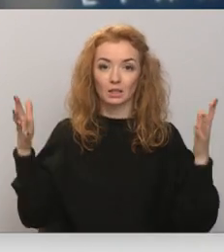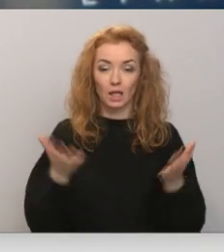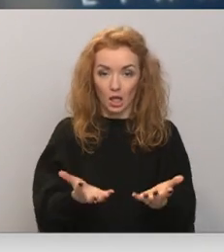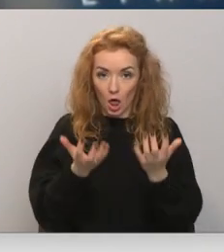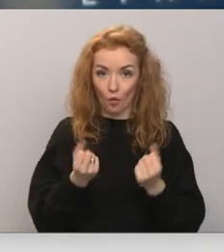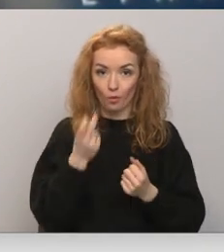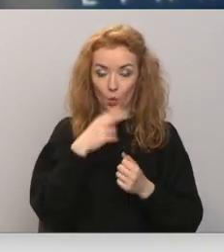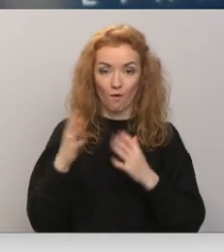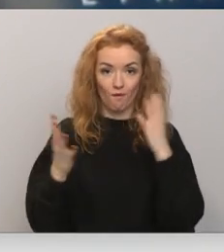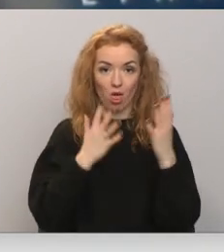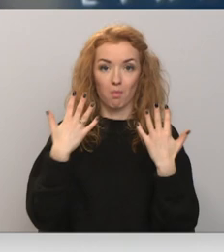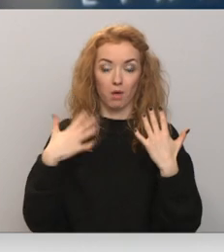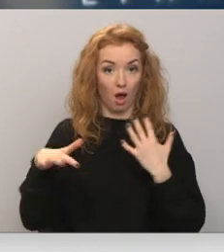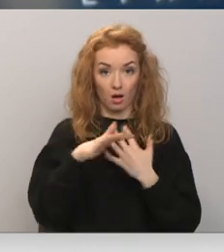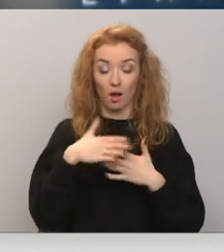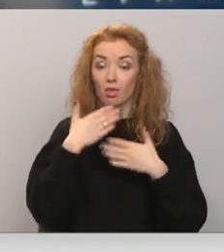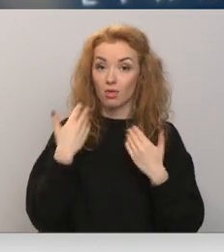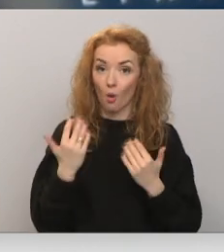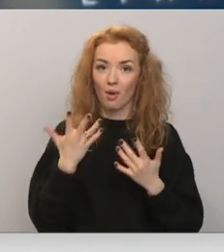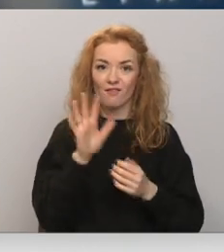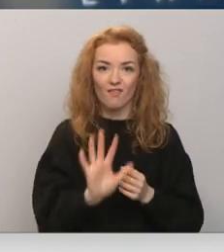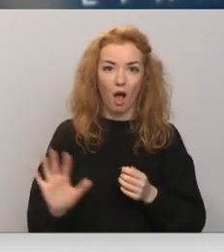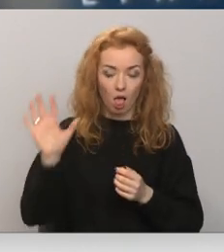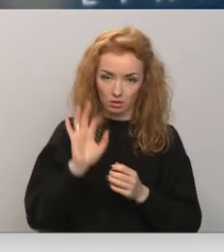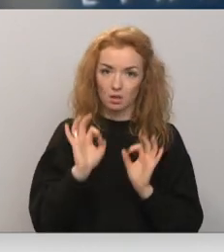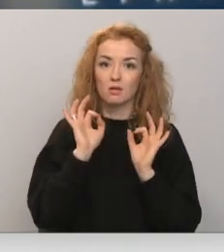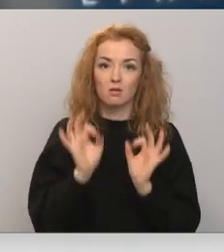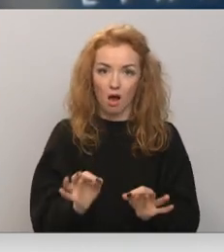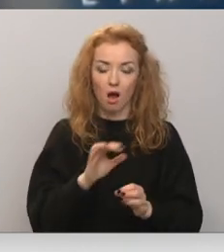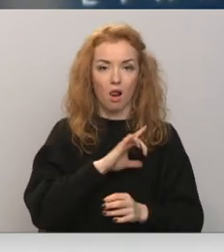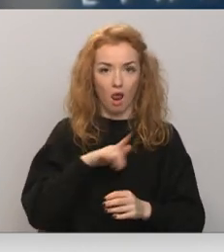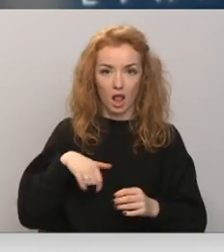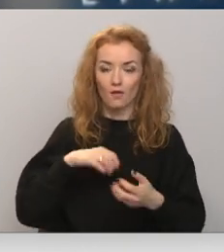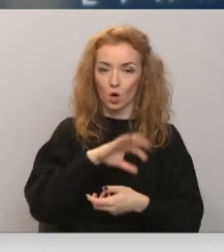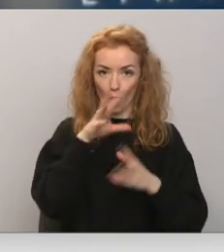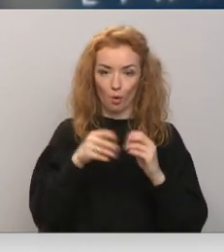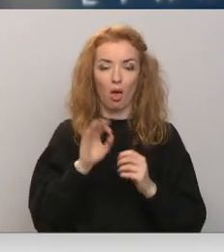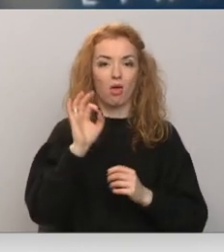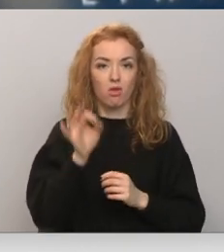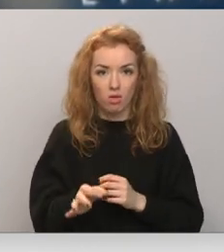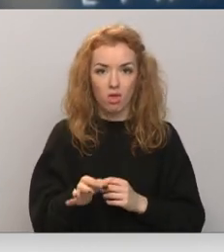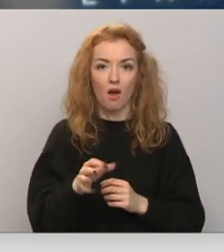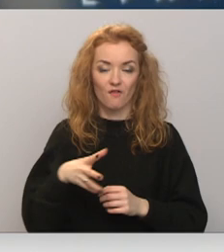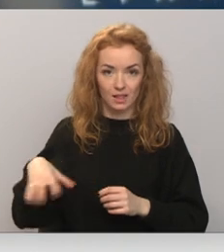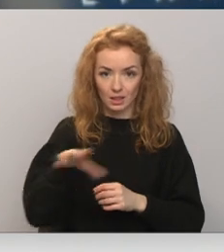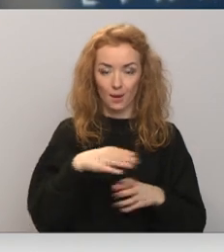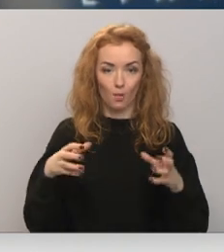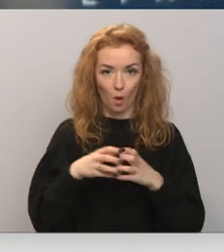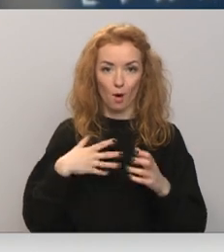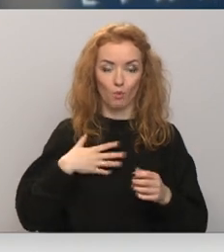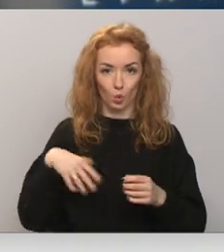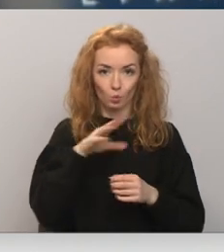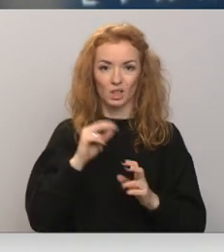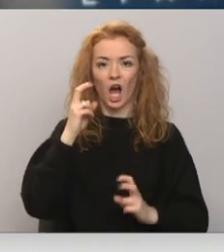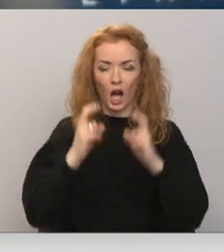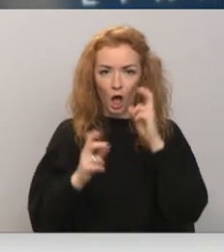no tādu vēju parka savā teritorijā nav. Valstī jā, Latvijai kopumā jā, visiem mums kopā, kā saka,